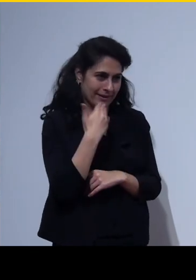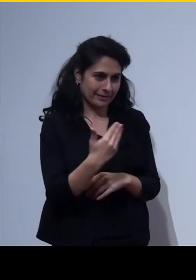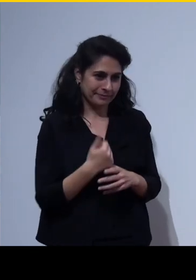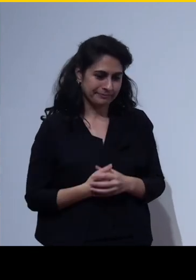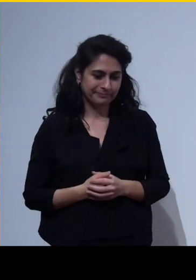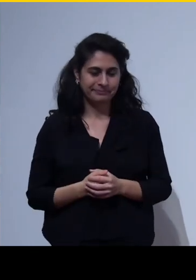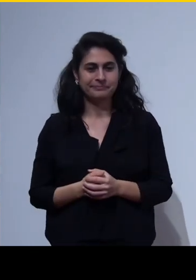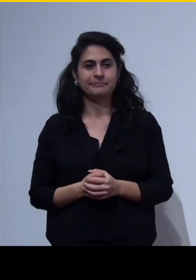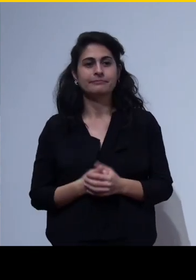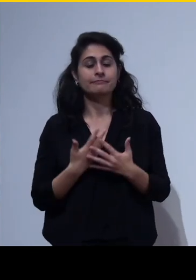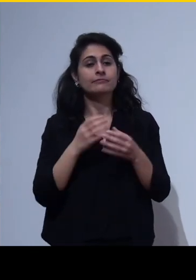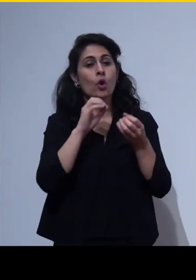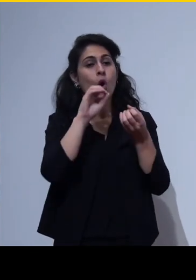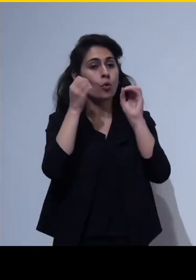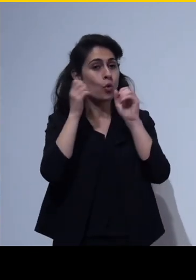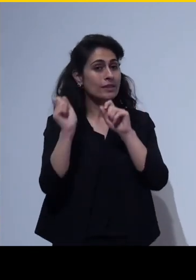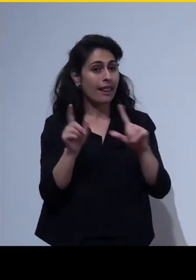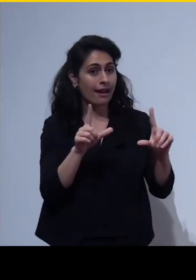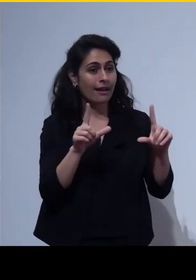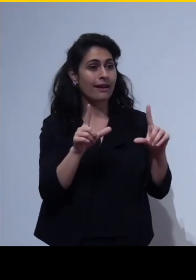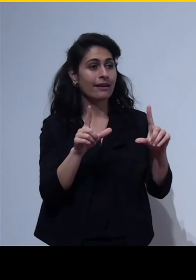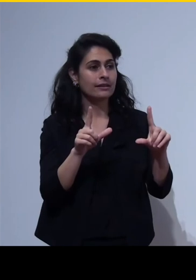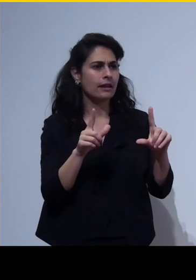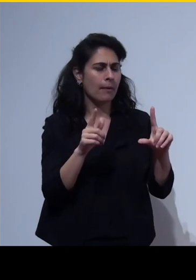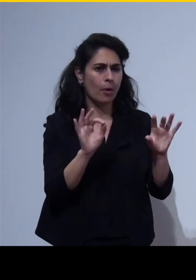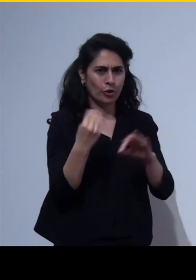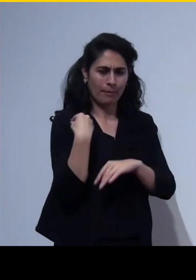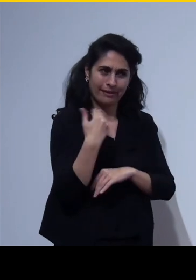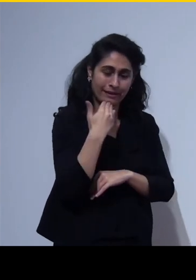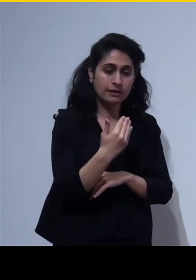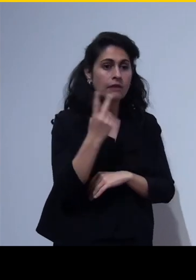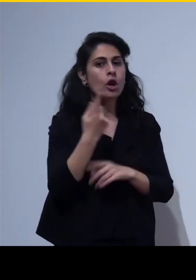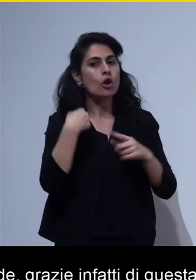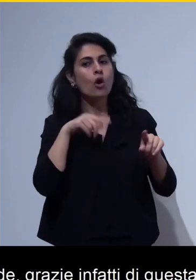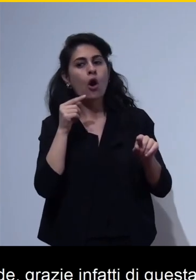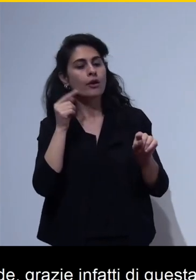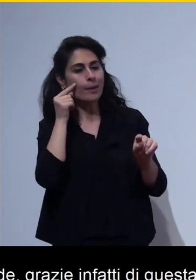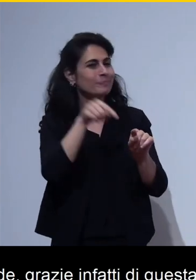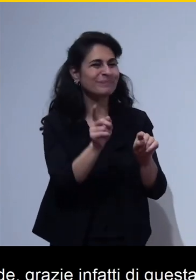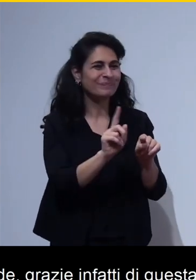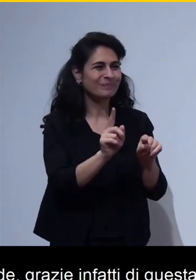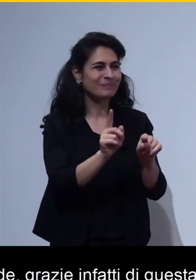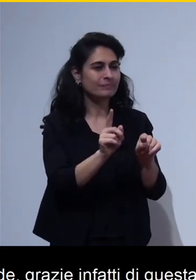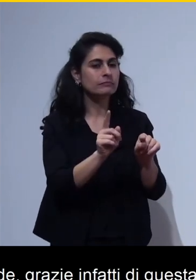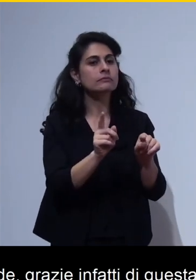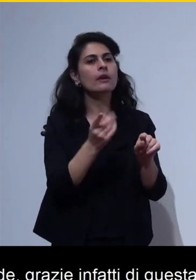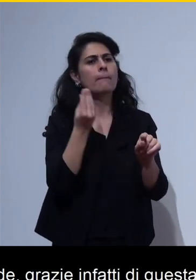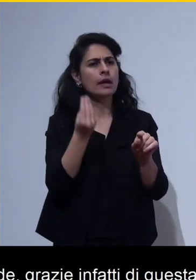allora google slide grazie infatti grazie di questa domanda non l'abbiamo tenuto conto per il non è che non l'abbiamo tenuto conto